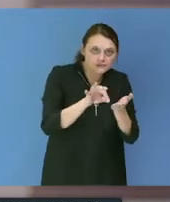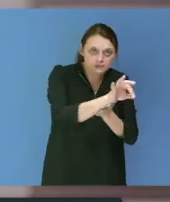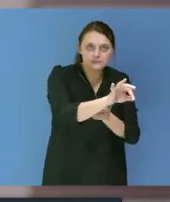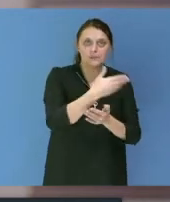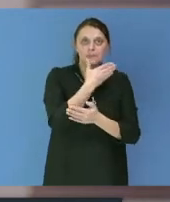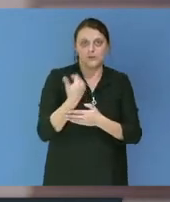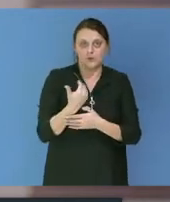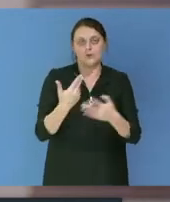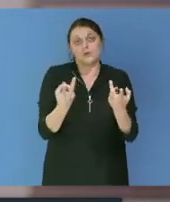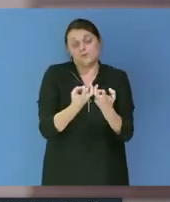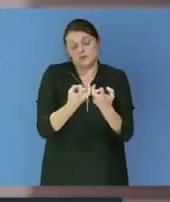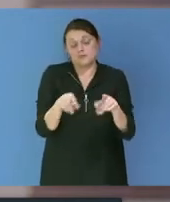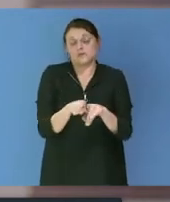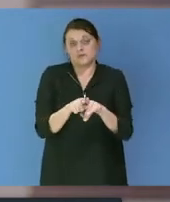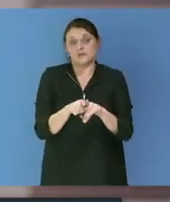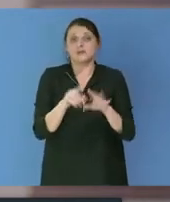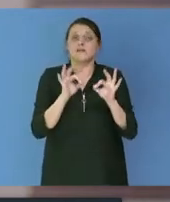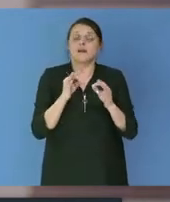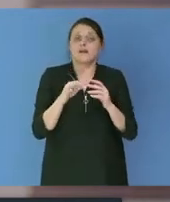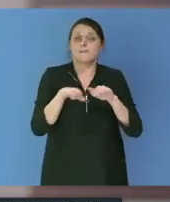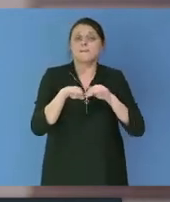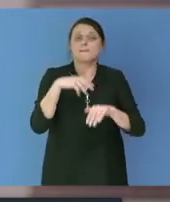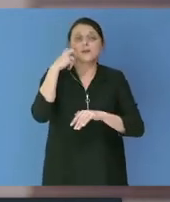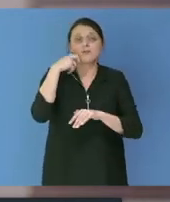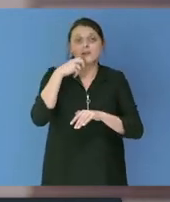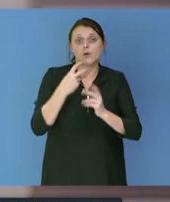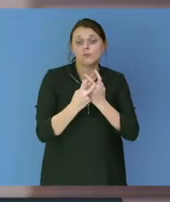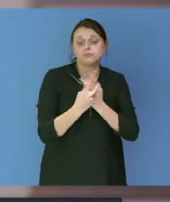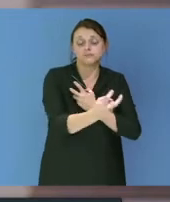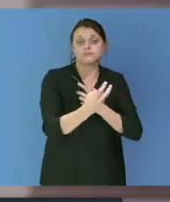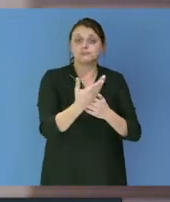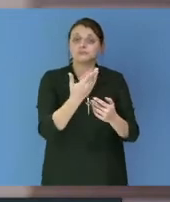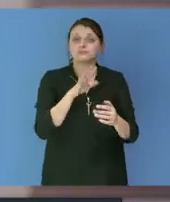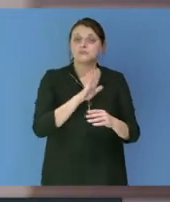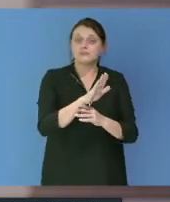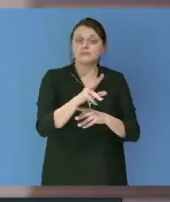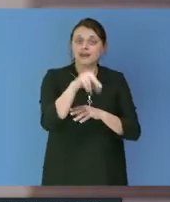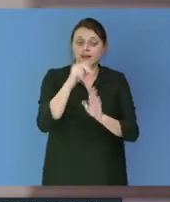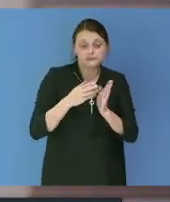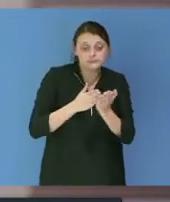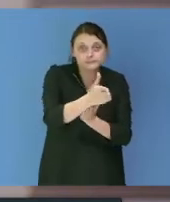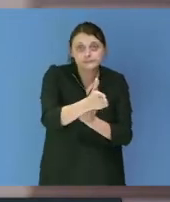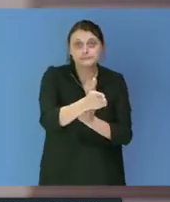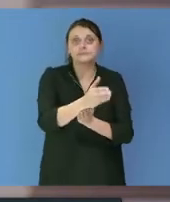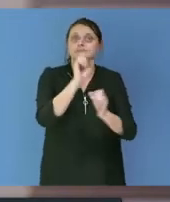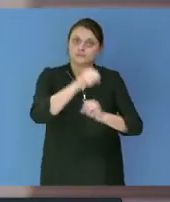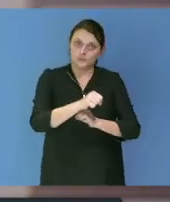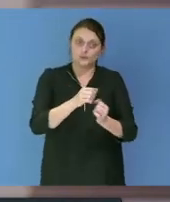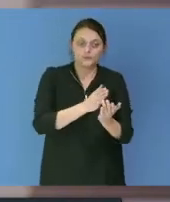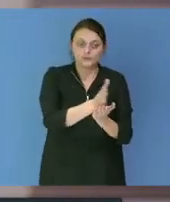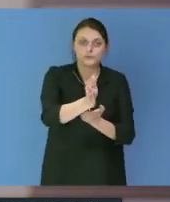ferré qui traverse Reims et sa descente du Grand Reims, de son territoire, par des haltes plus nombreuses dans Reims et dans les communes. À ce titre, le projet